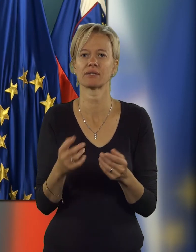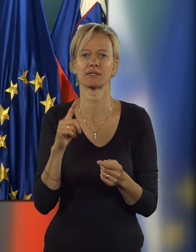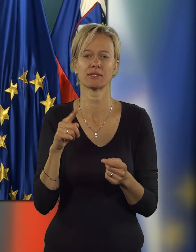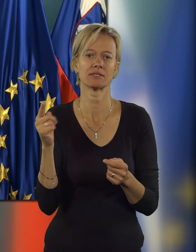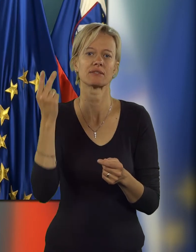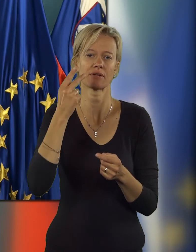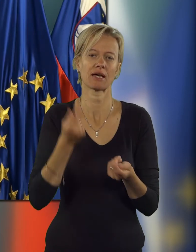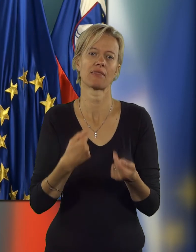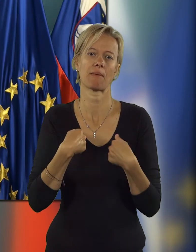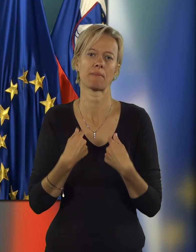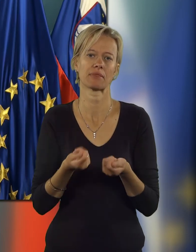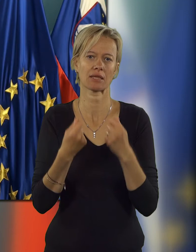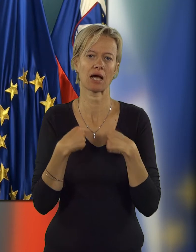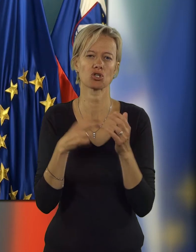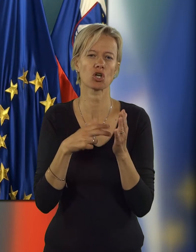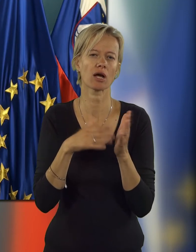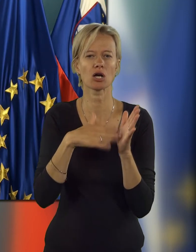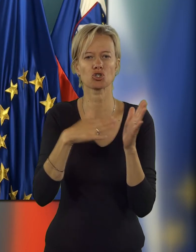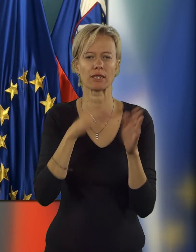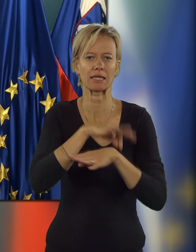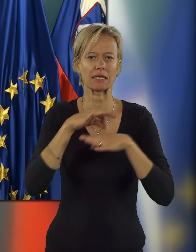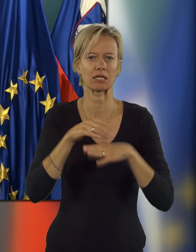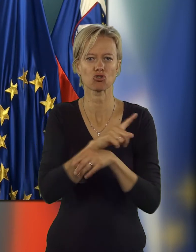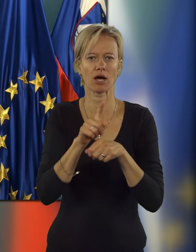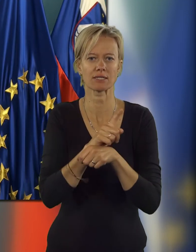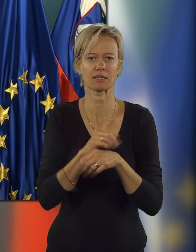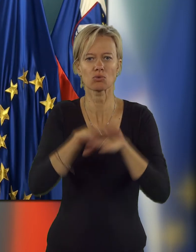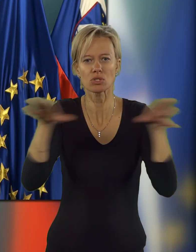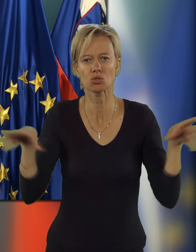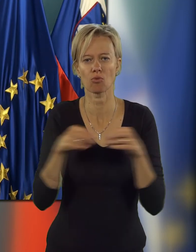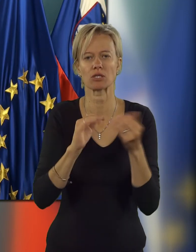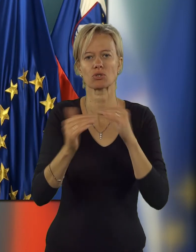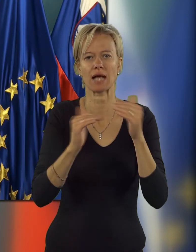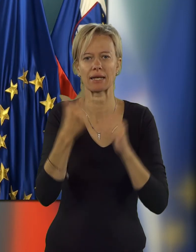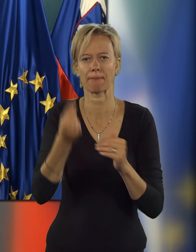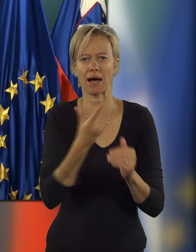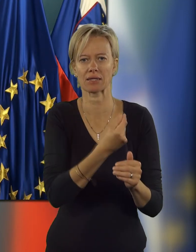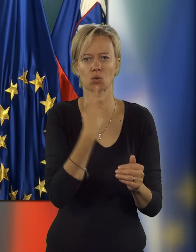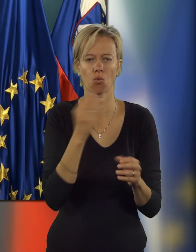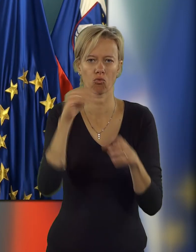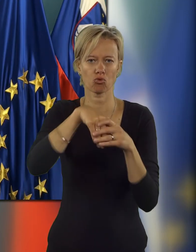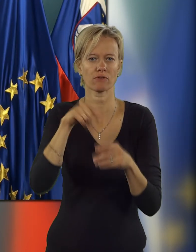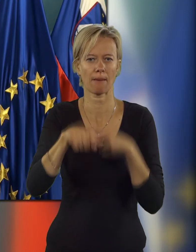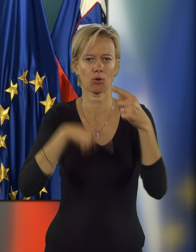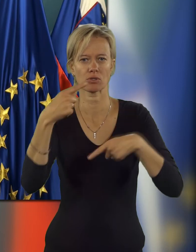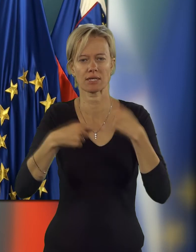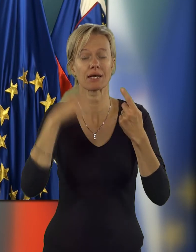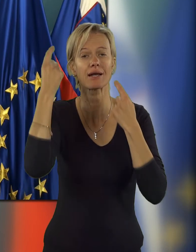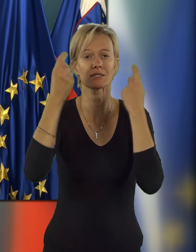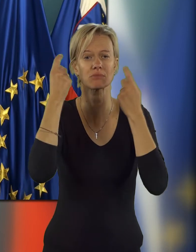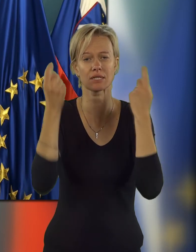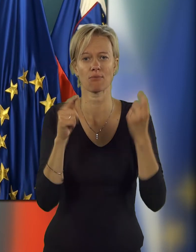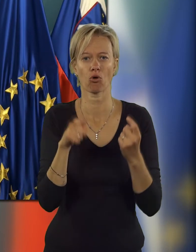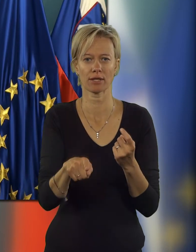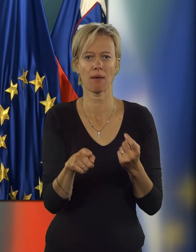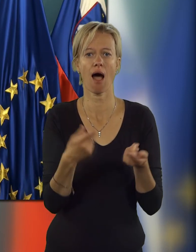sase. Seveda pa nam daje možda še kakšen teden časa, da vsi skupaj, torej vsi socialni partneri, ki smo vključeni v ta